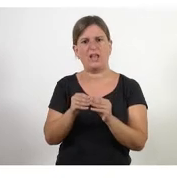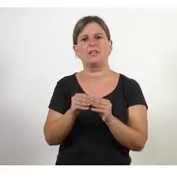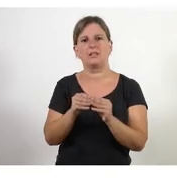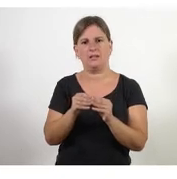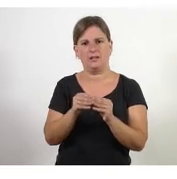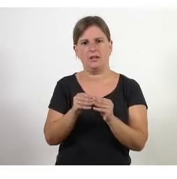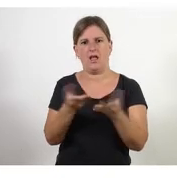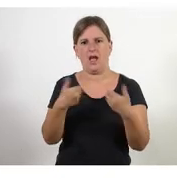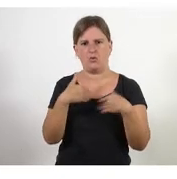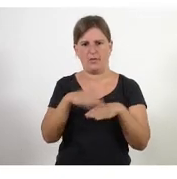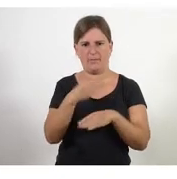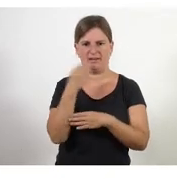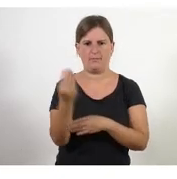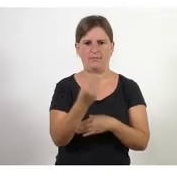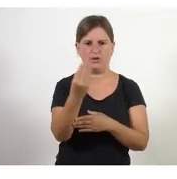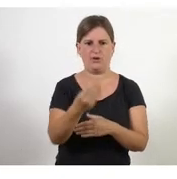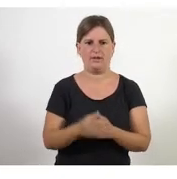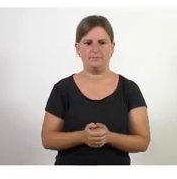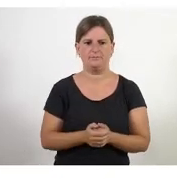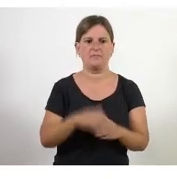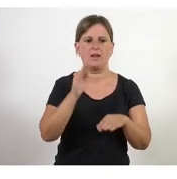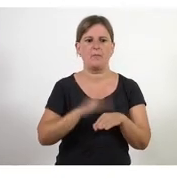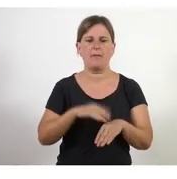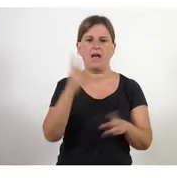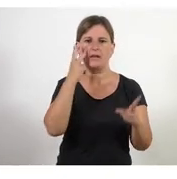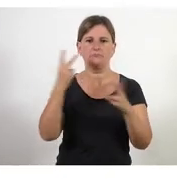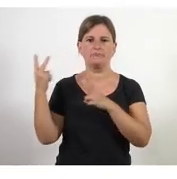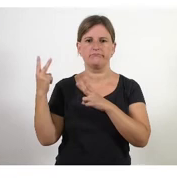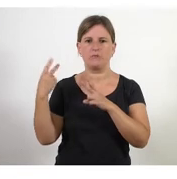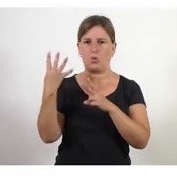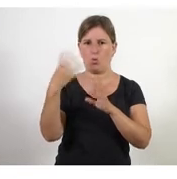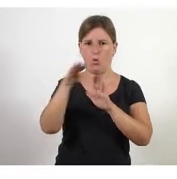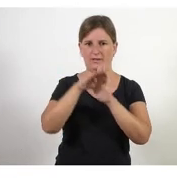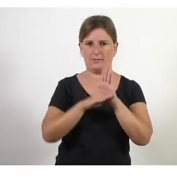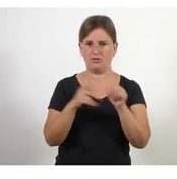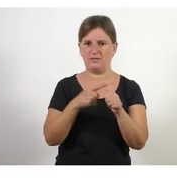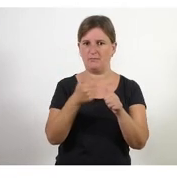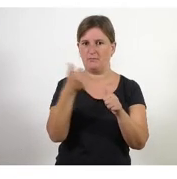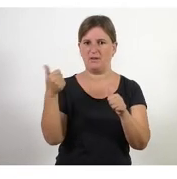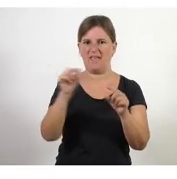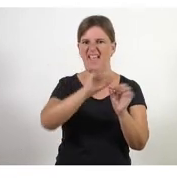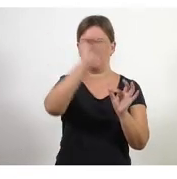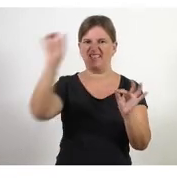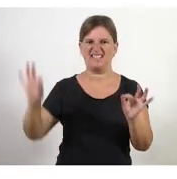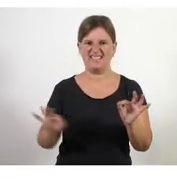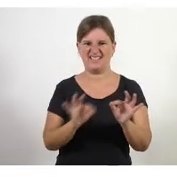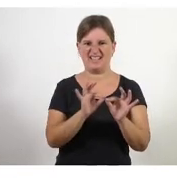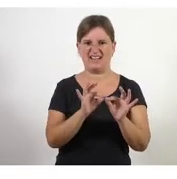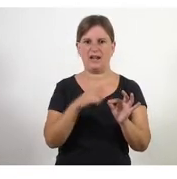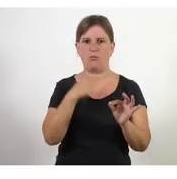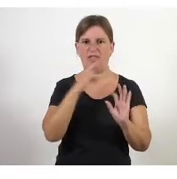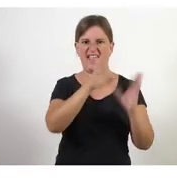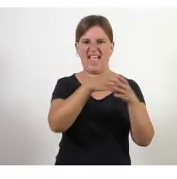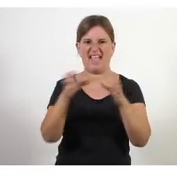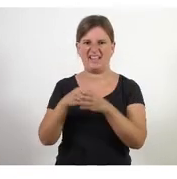ajuda a millorar i perquè veieu les quatre regles sociocràcia la primera regla cercle cercle que vol dir equips